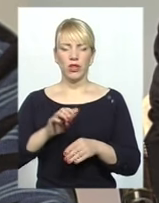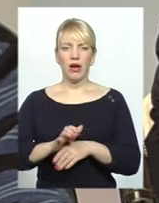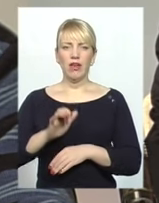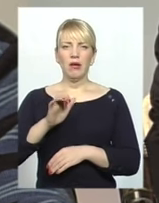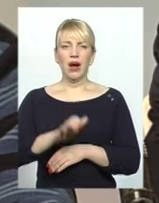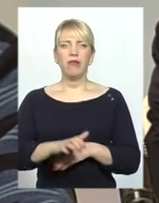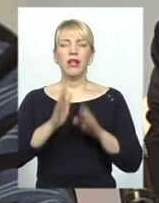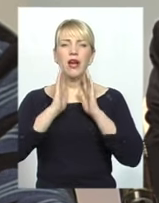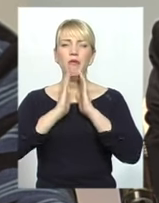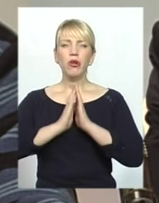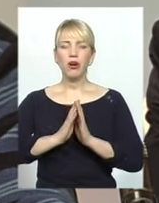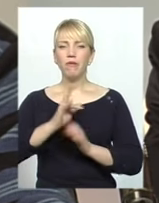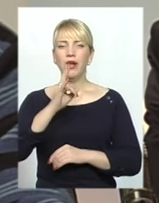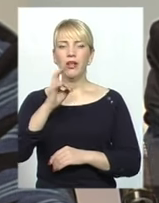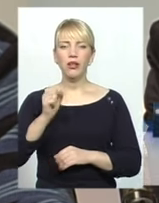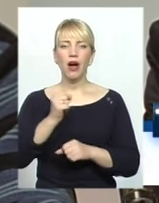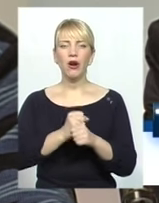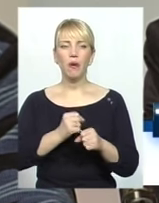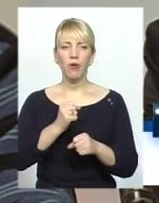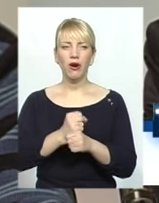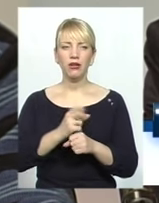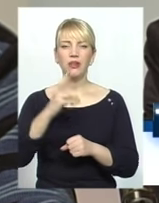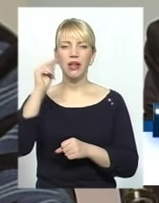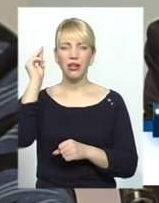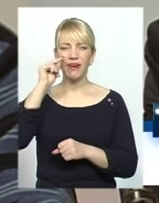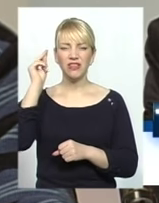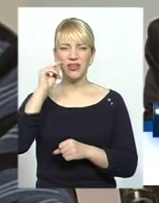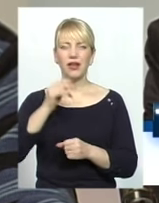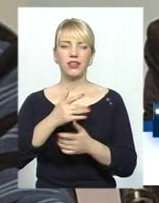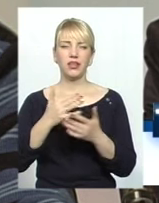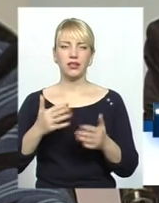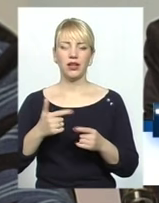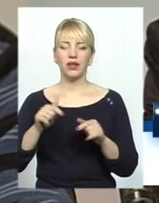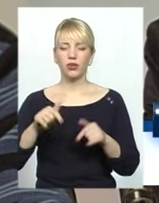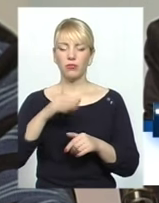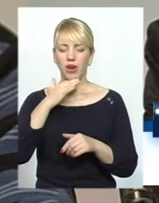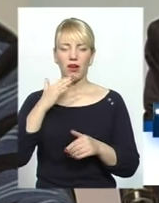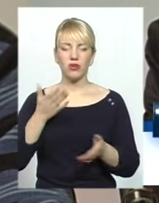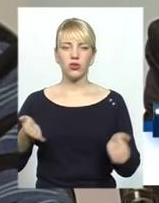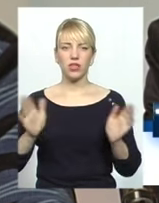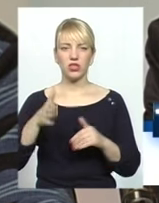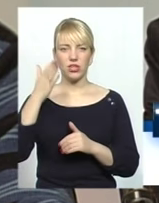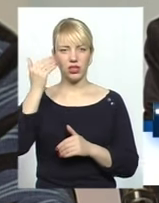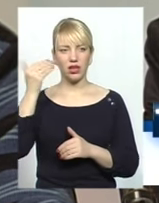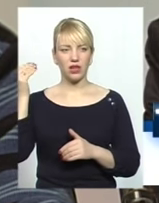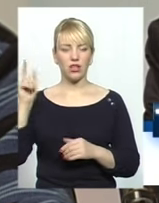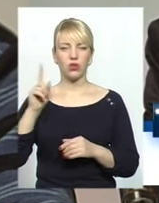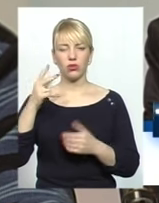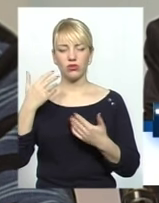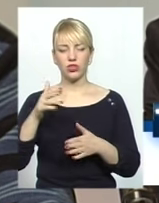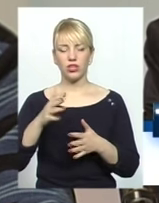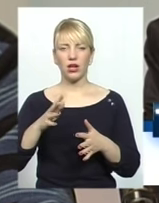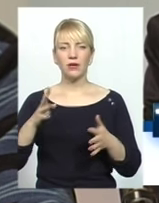мусульмани на роботу, на навчання і так далі. Тут багато позалишалося татар, які асимілювалися